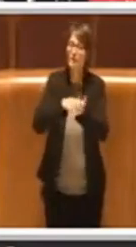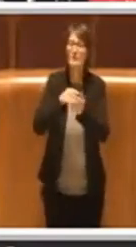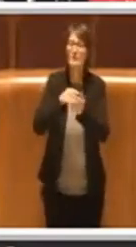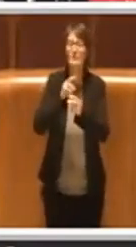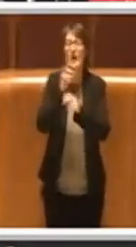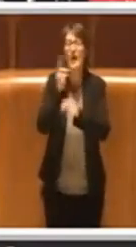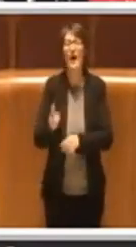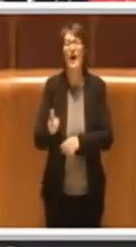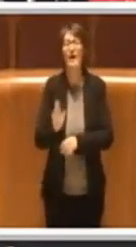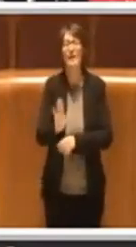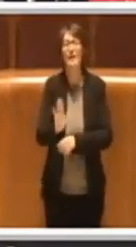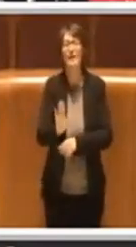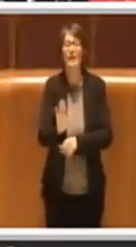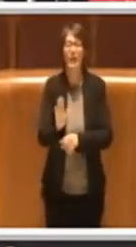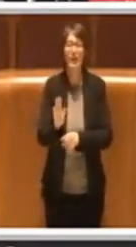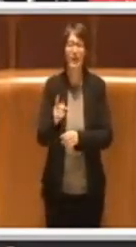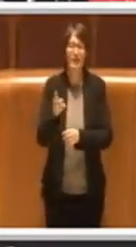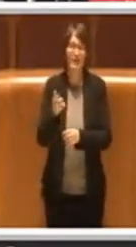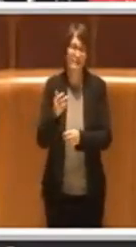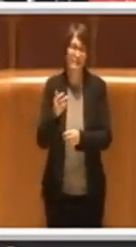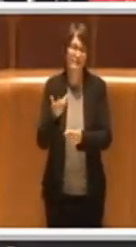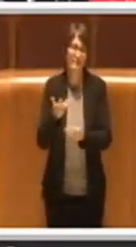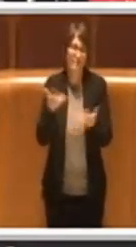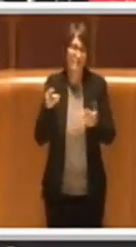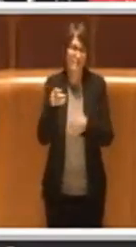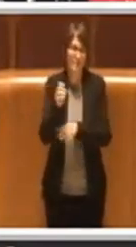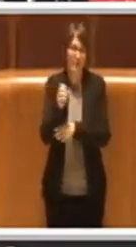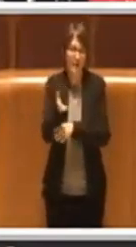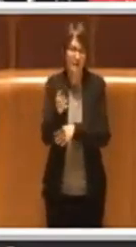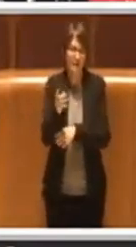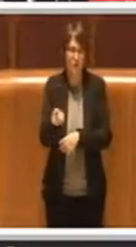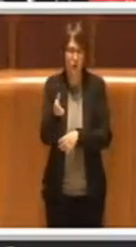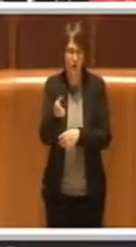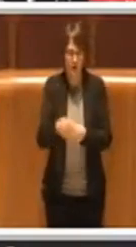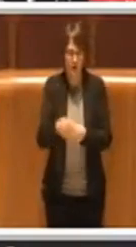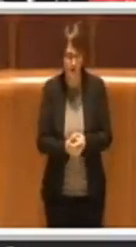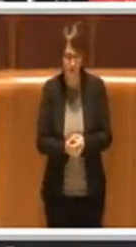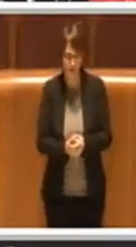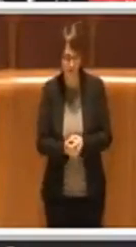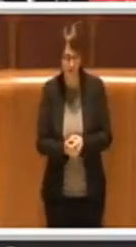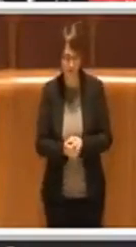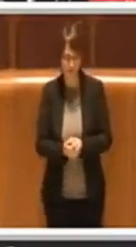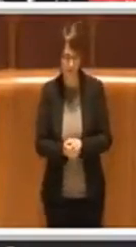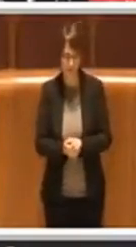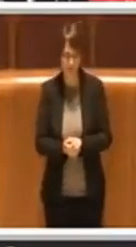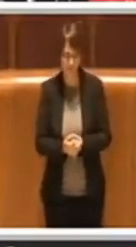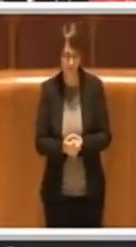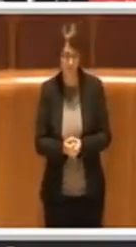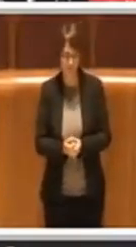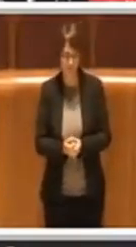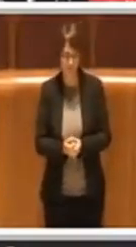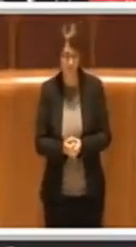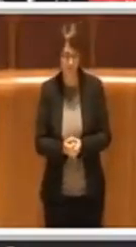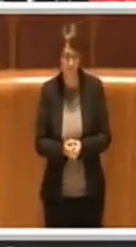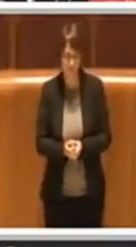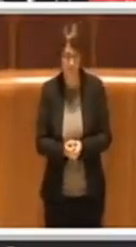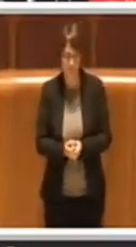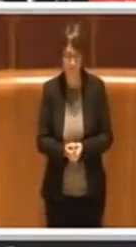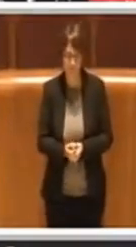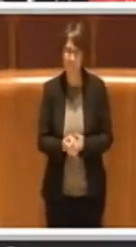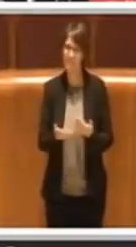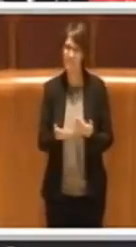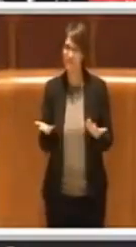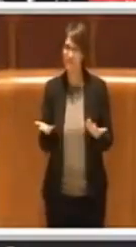semplicemente sottolineare il fatto che è notizia di questi giorni che il block theater è già stato